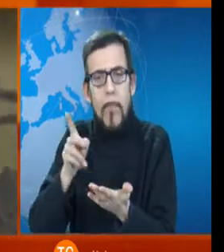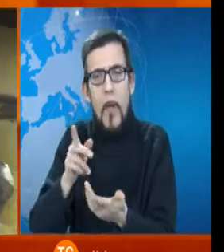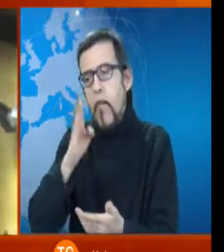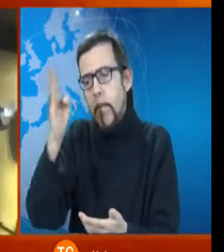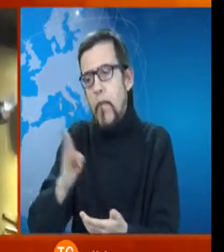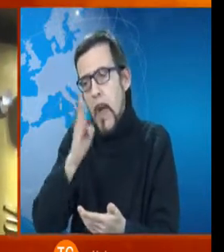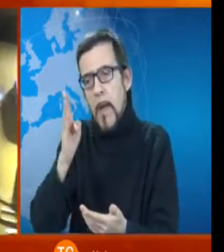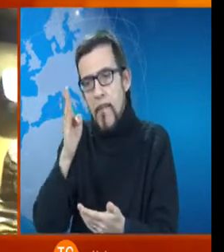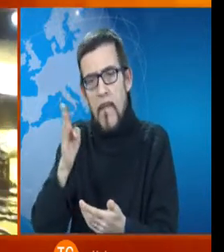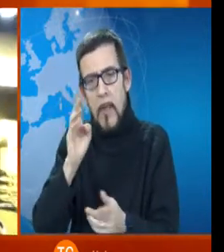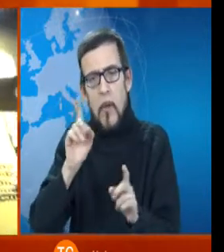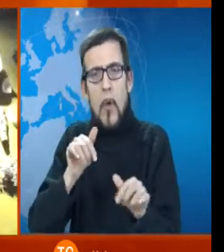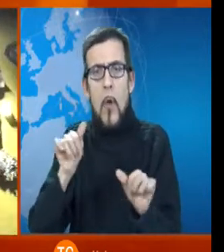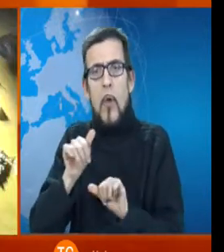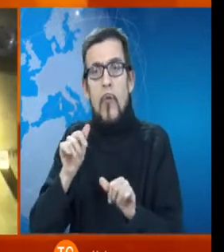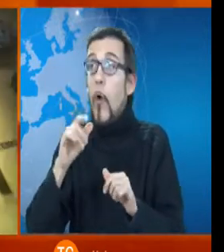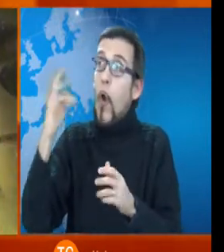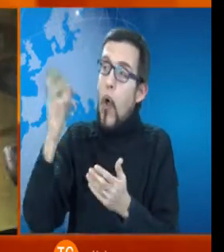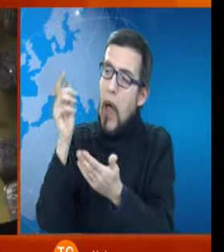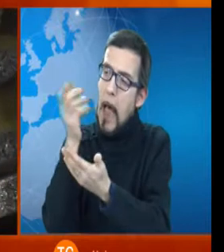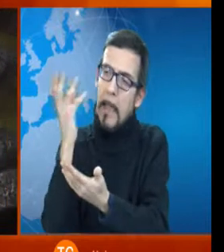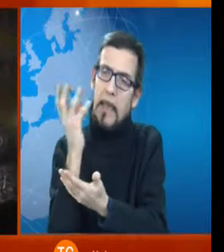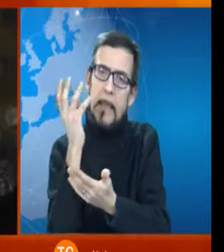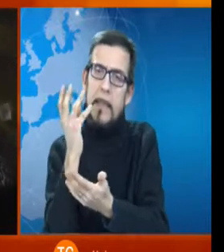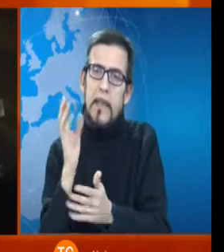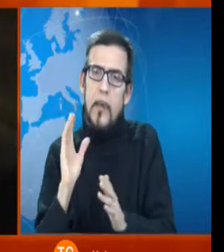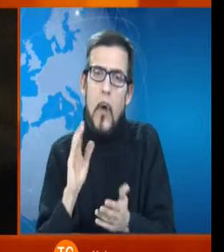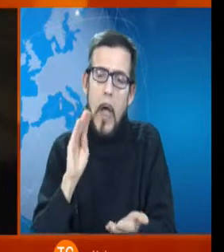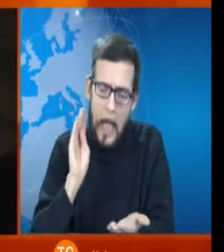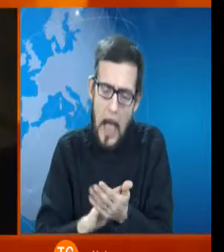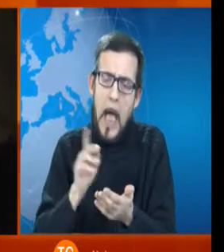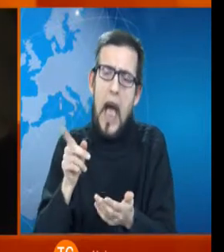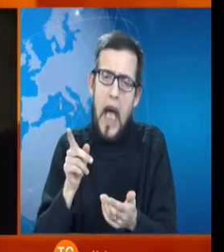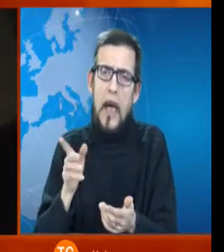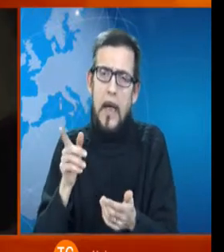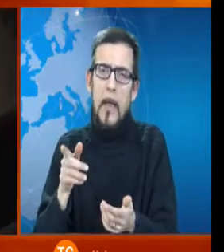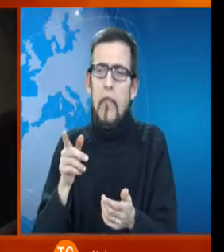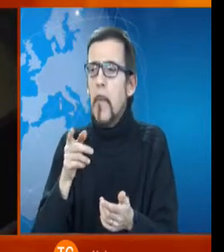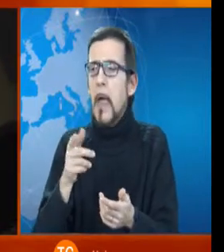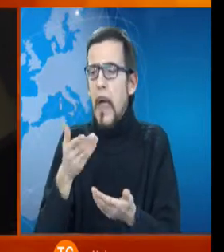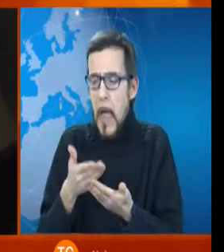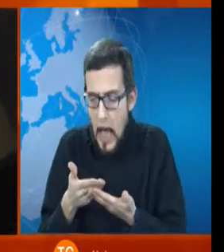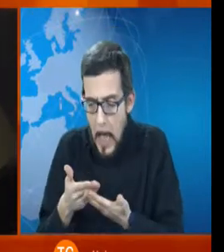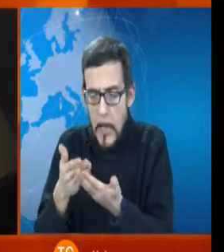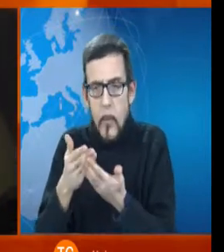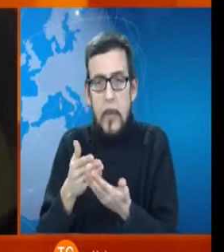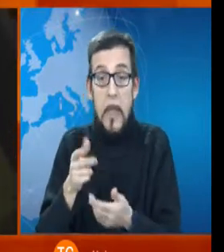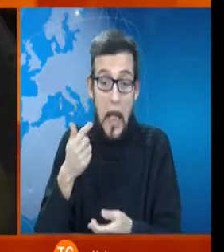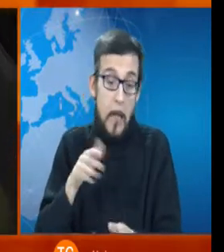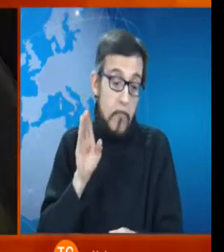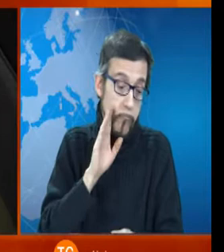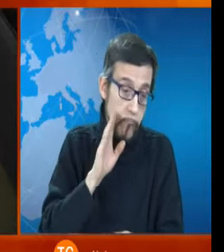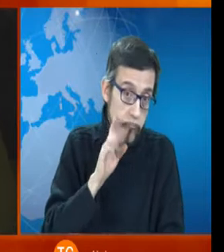non solo dal punto di vista artistico ma vediamo un Cardu che comunque è molto attento ai